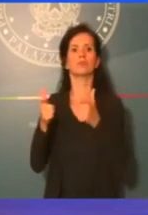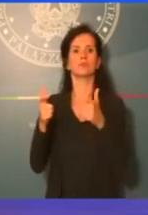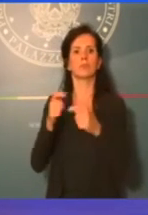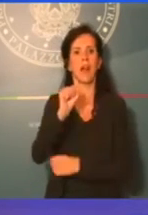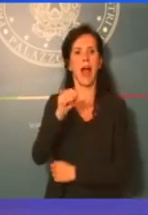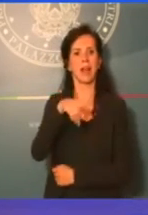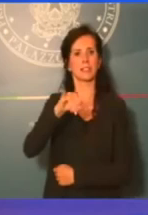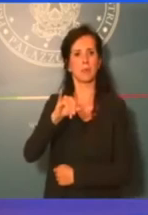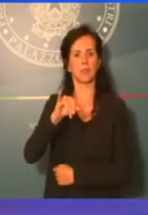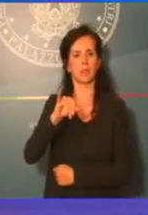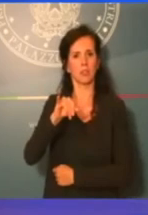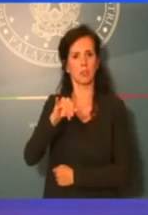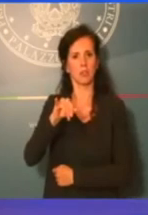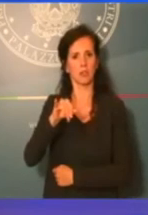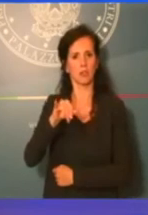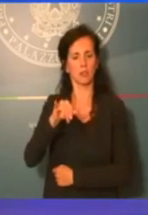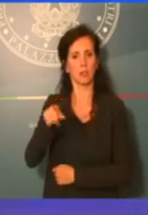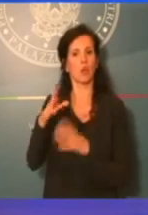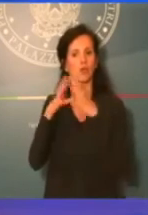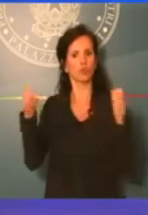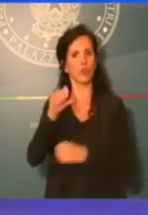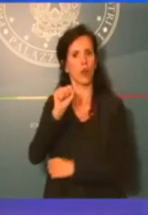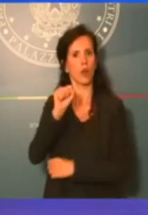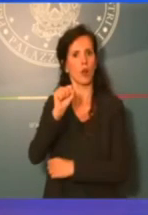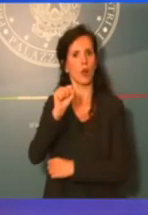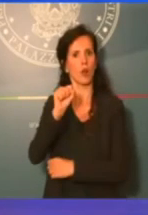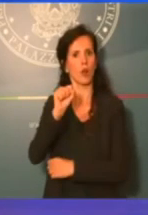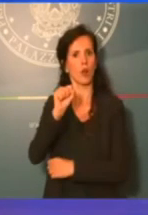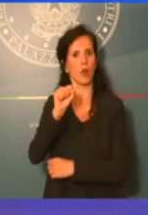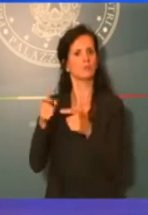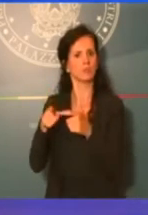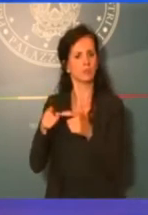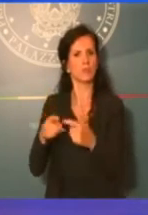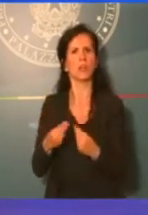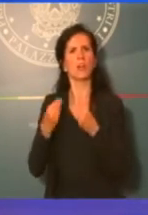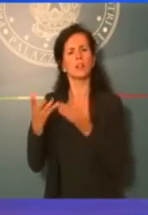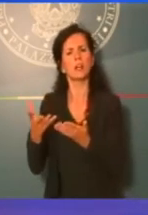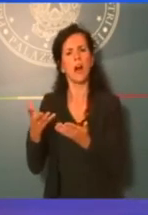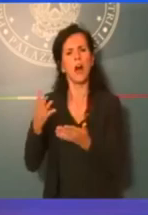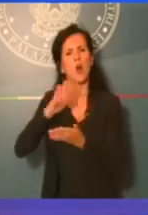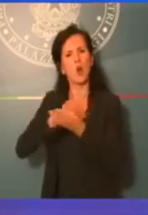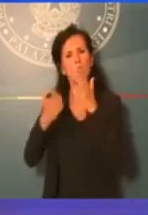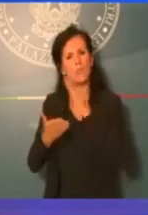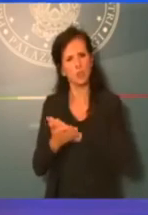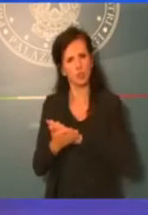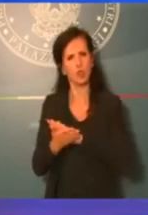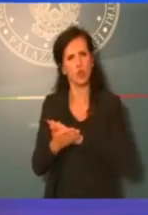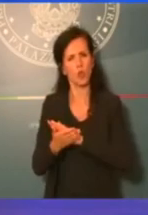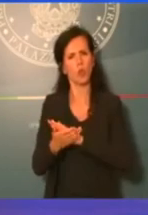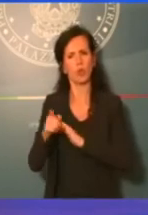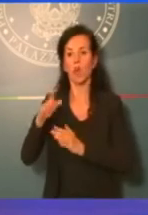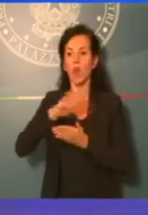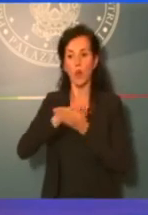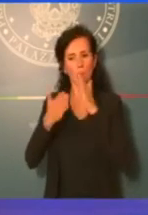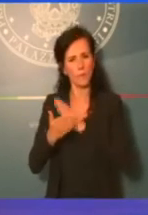che lo ha dotato di uno strumento, una convenzione in cui in qualche modo non c'è